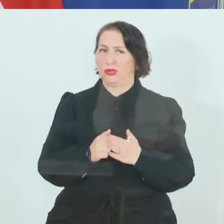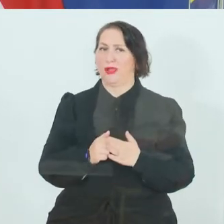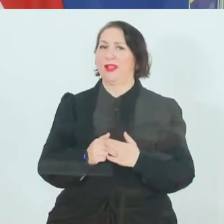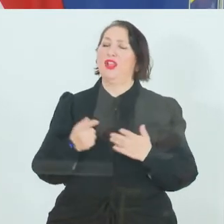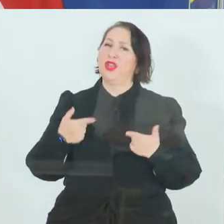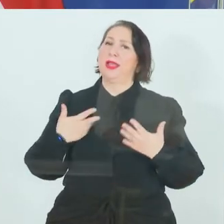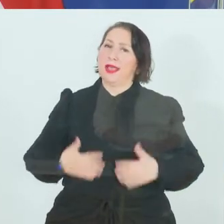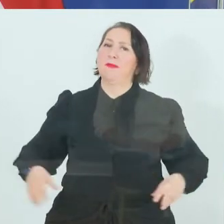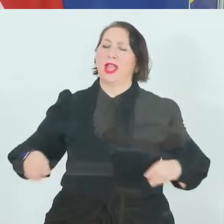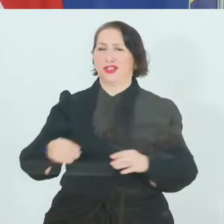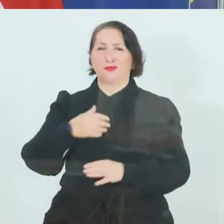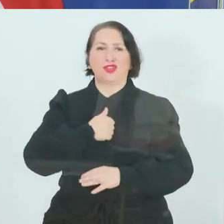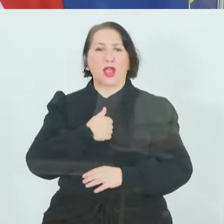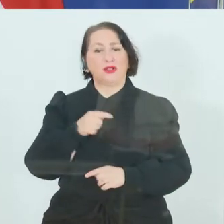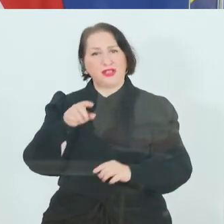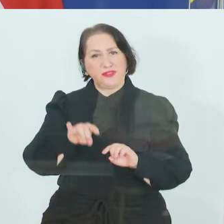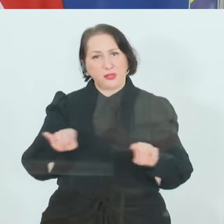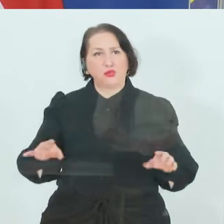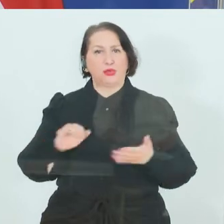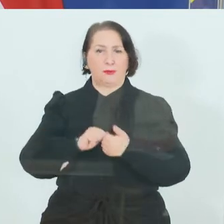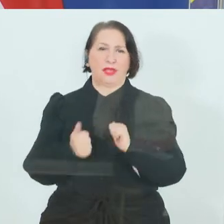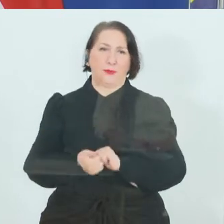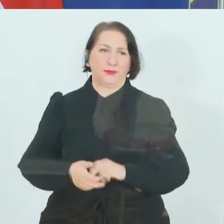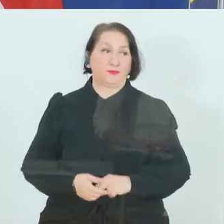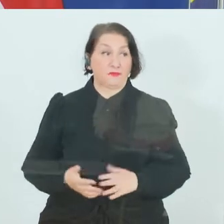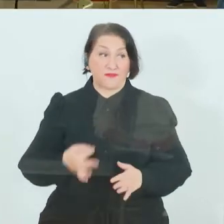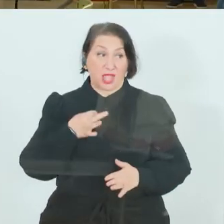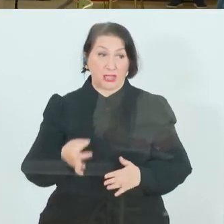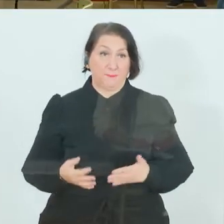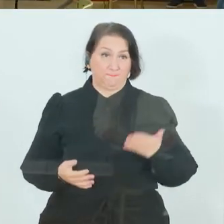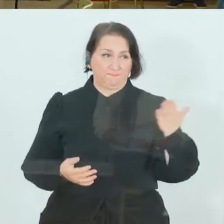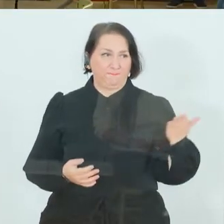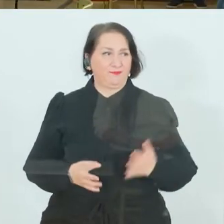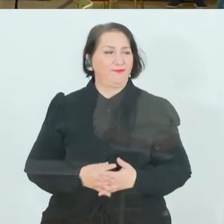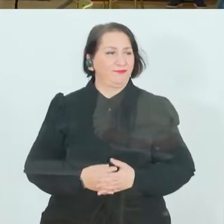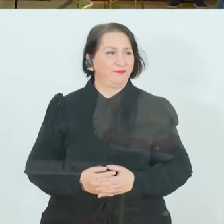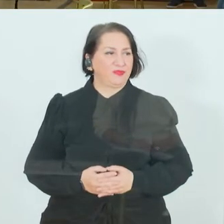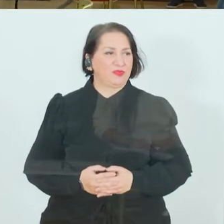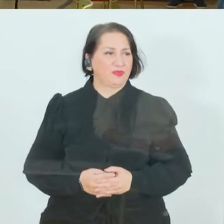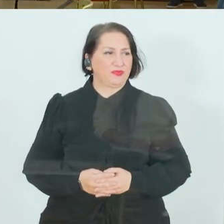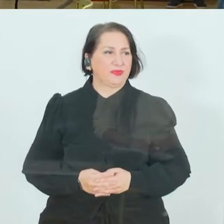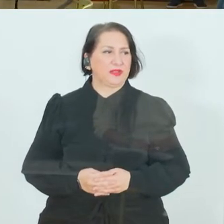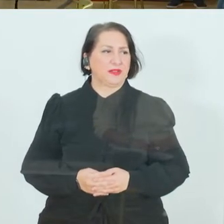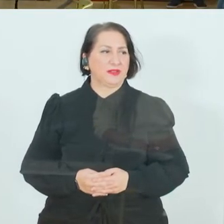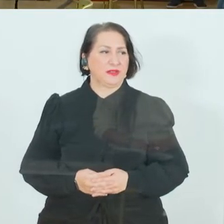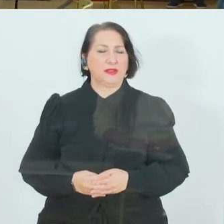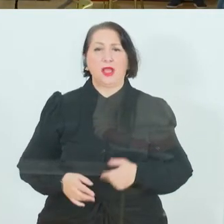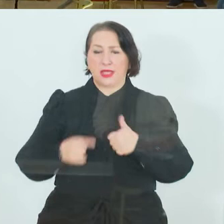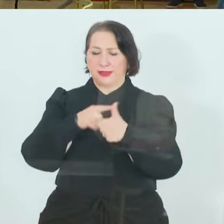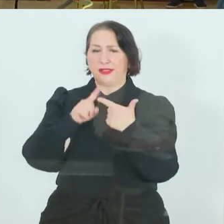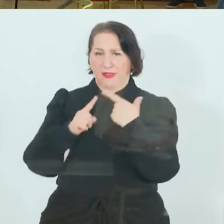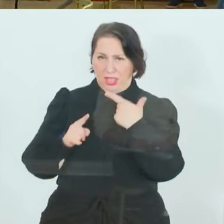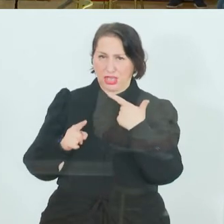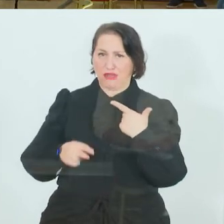gemeinsam schaffen, das Virus zu bekämpfen. Weitere Frage? Ich habe zwei Fragen.